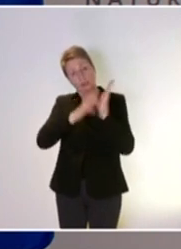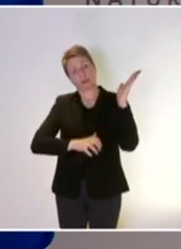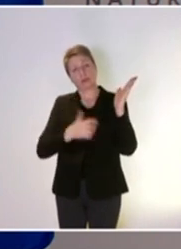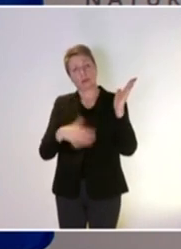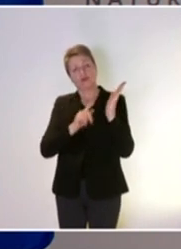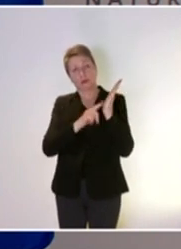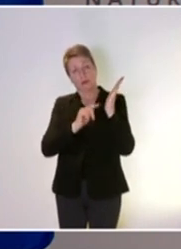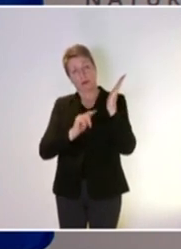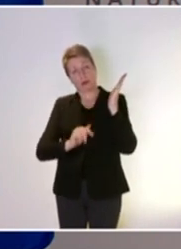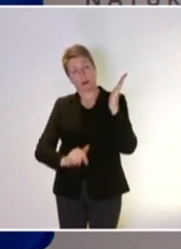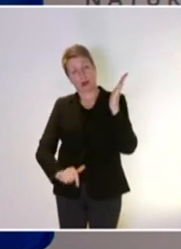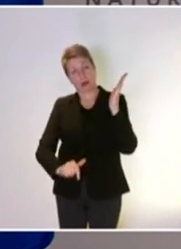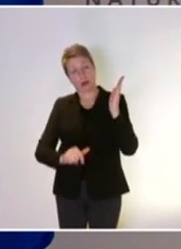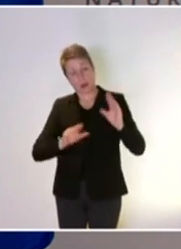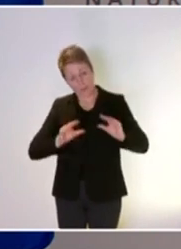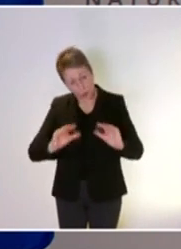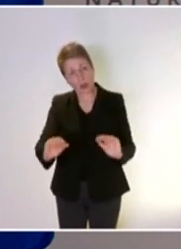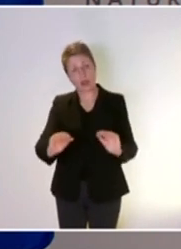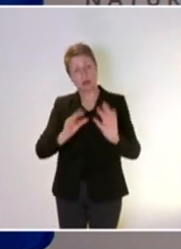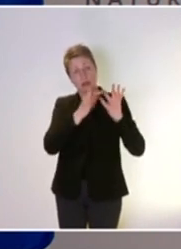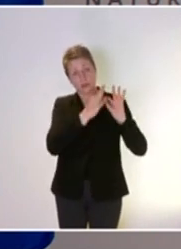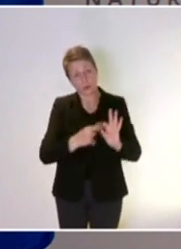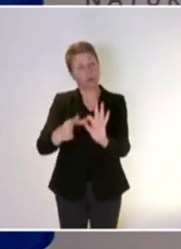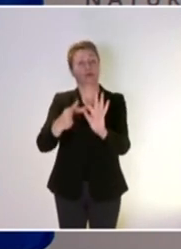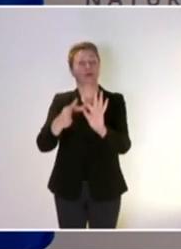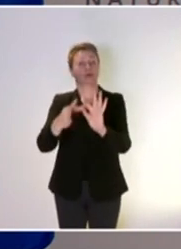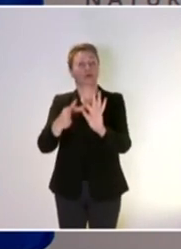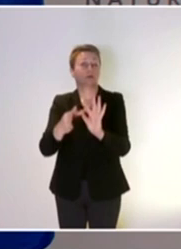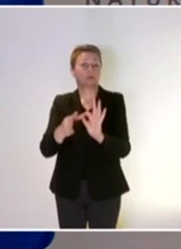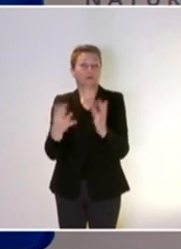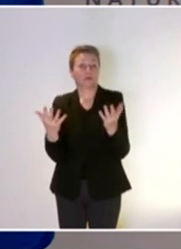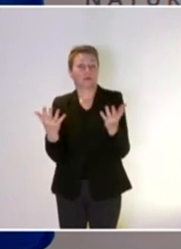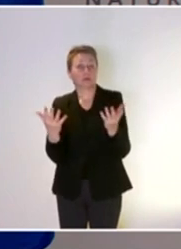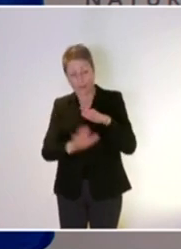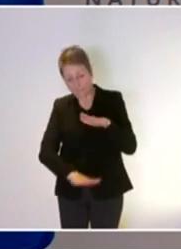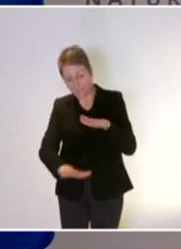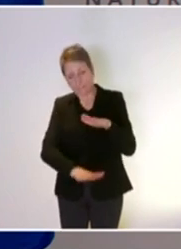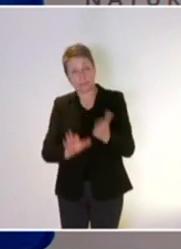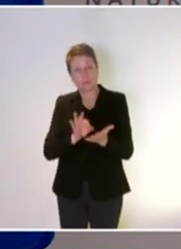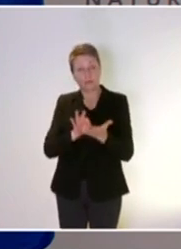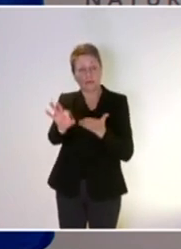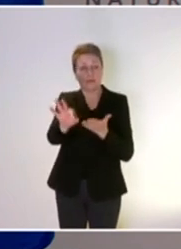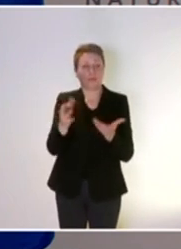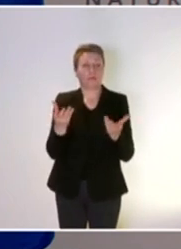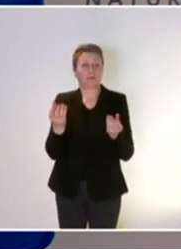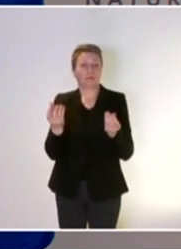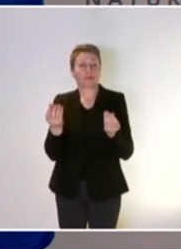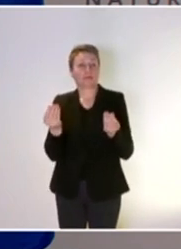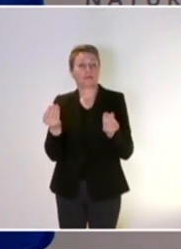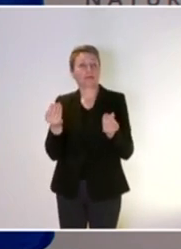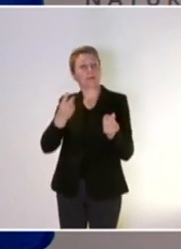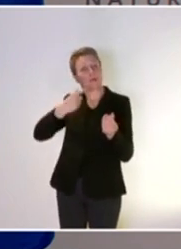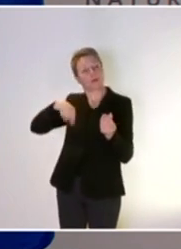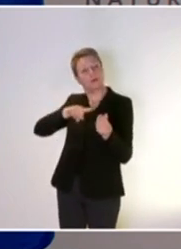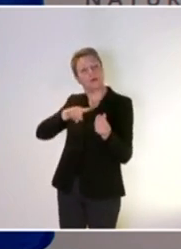méritent d'être crantés, d'être inscrits comme la base de cette stratégie, nous avons